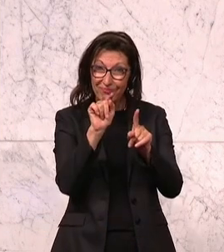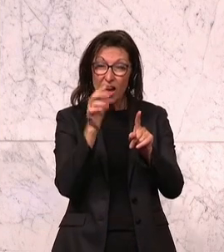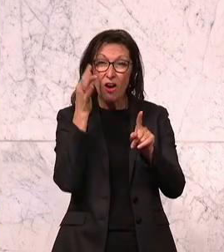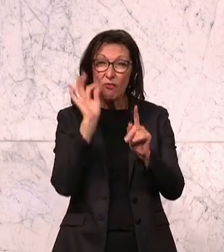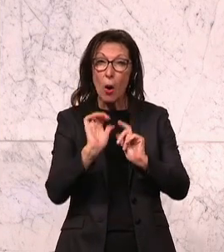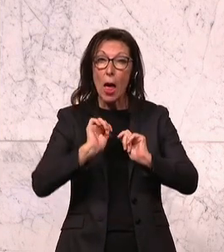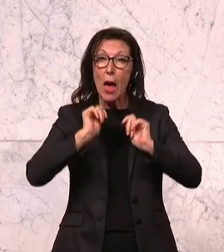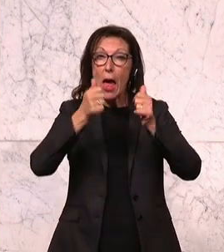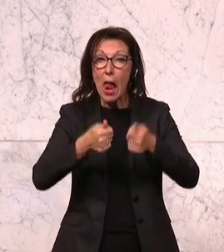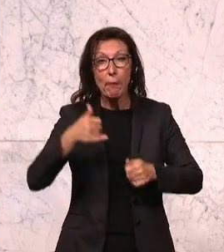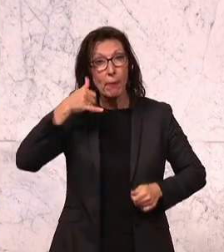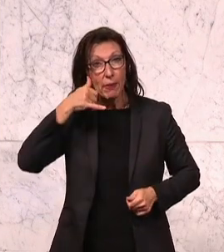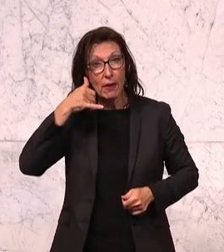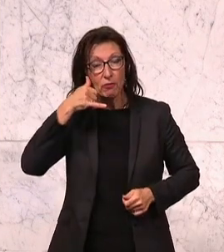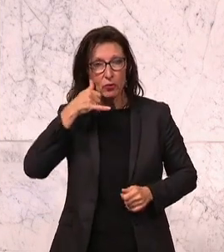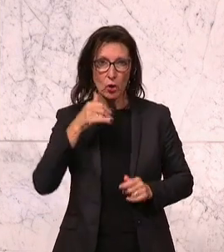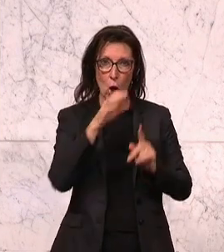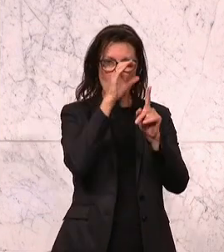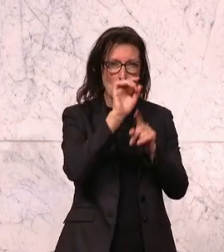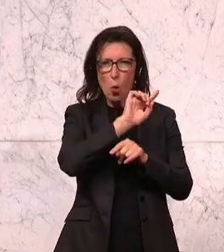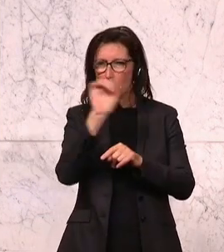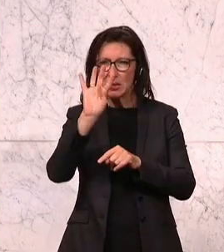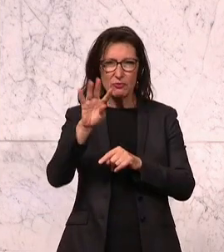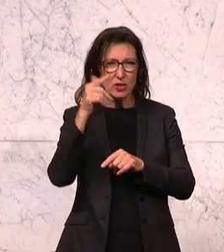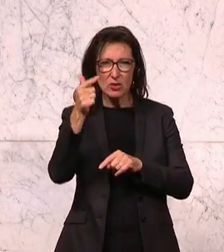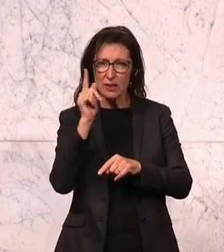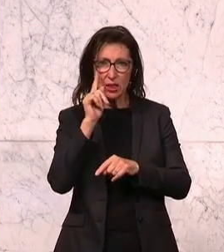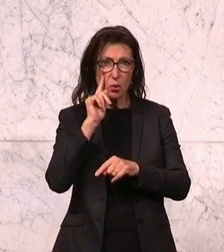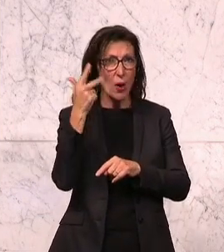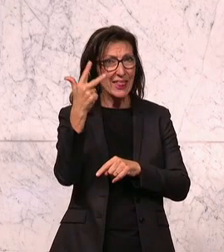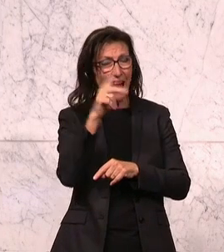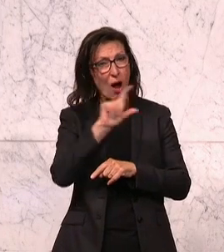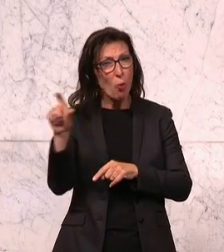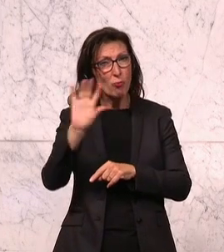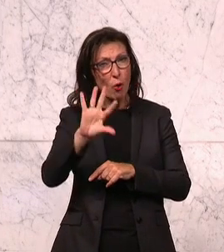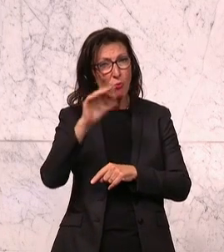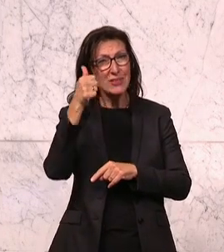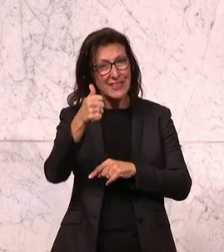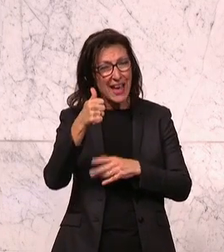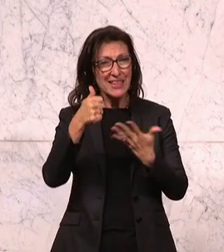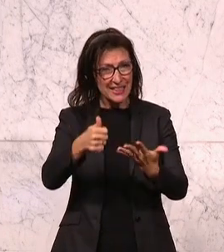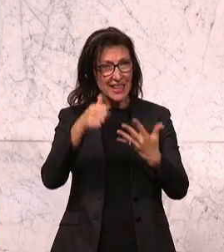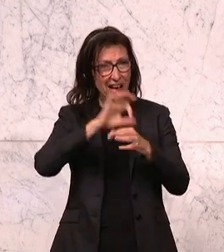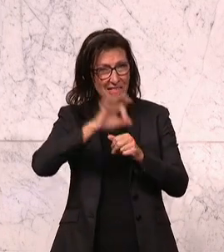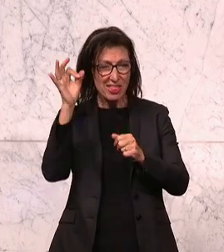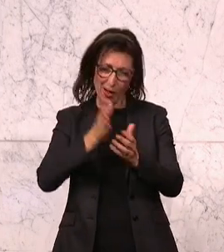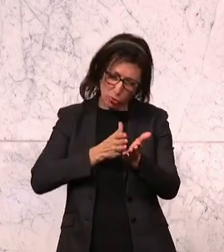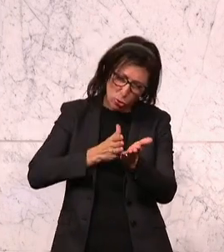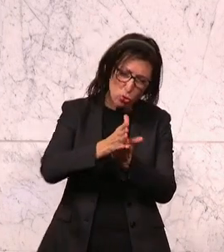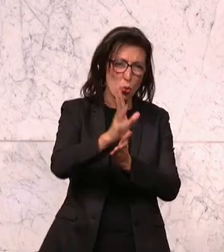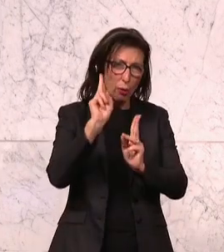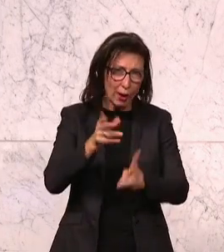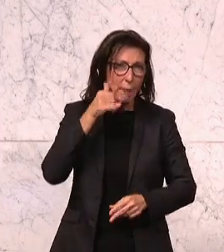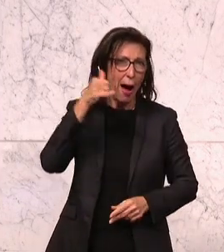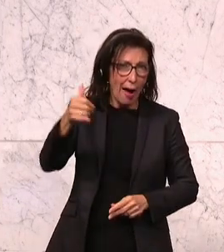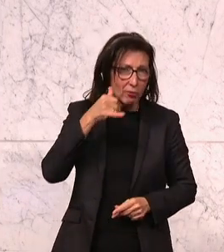-Helpline, die von 0 bis 24 Uhr 365 Tage besetzt ist. Wir